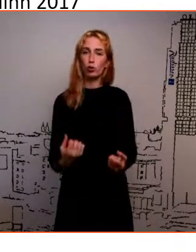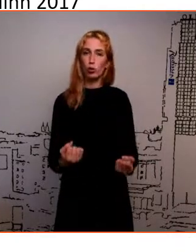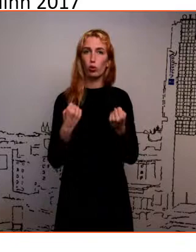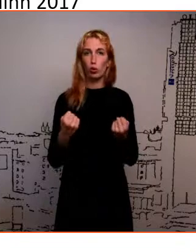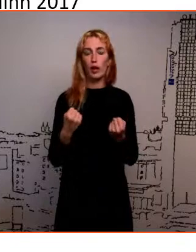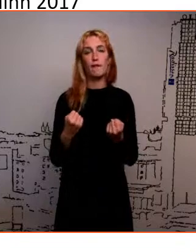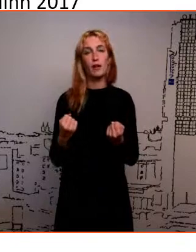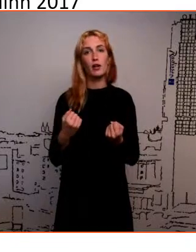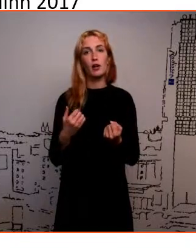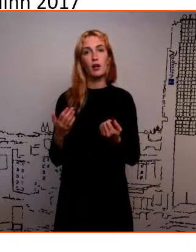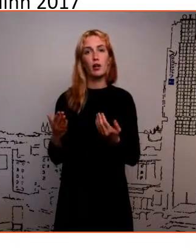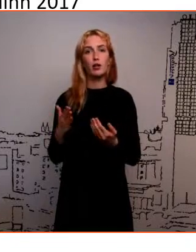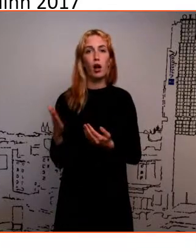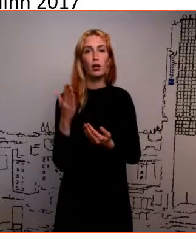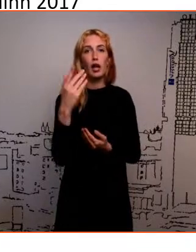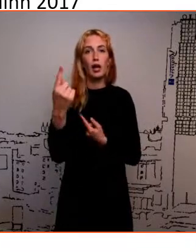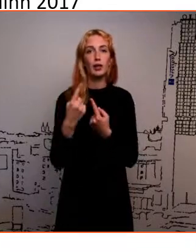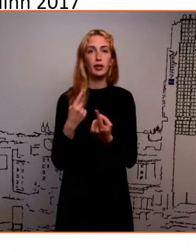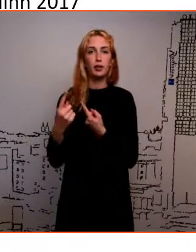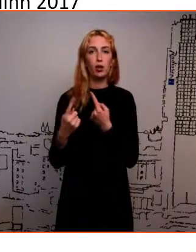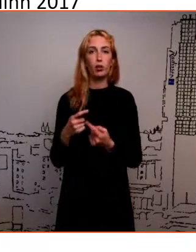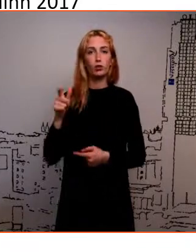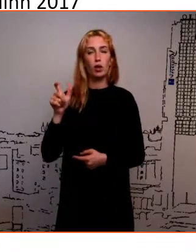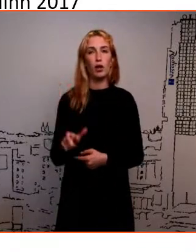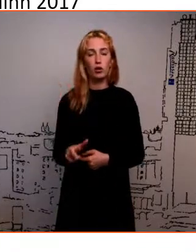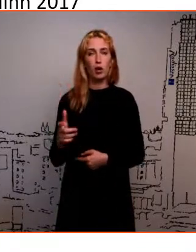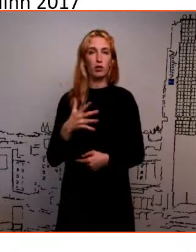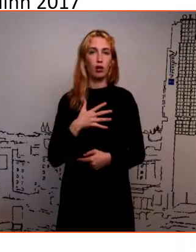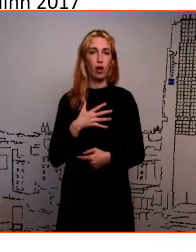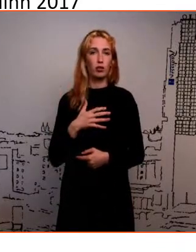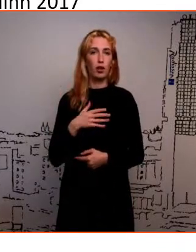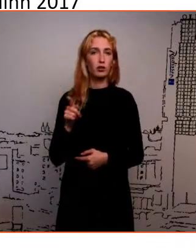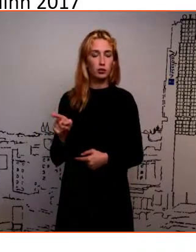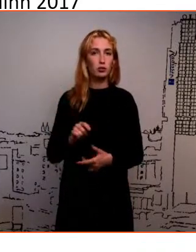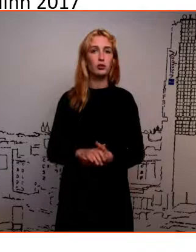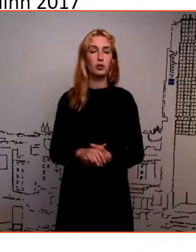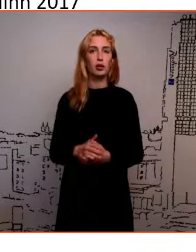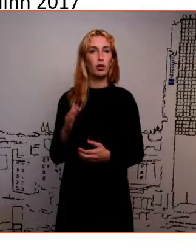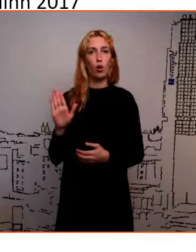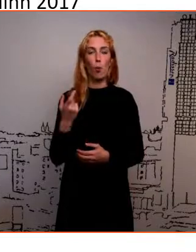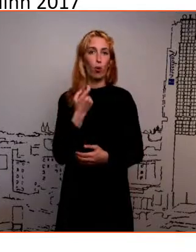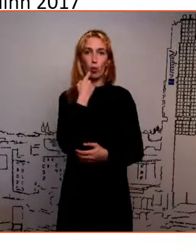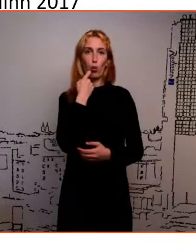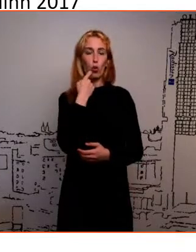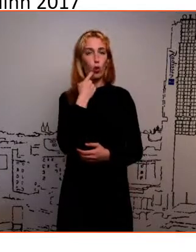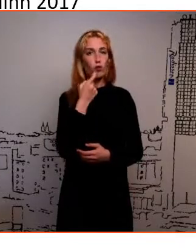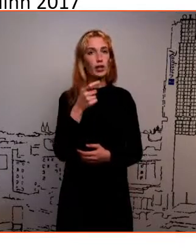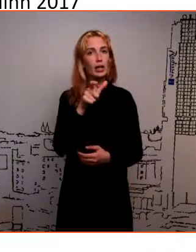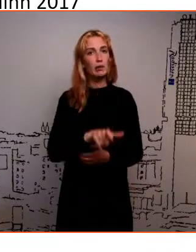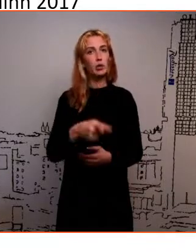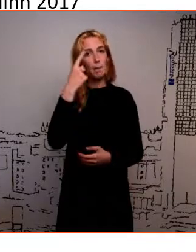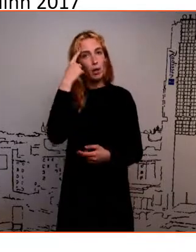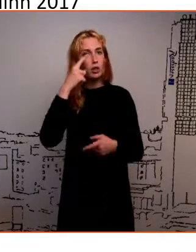karjääriuurjakast Normane Amundsoni podcast Kanadasse tegutseb ja keda väga uvitab inimese selline mõtteprotsess